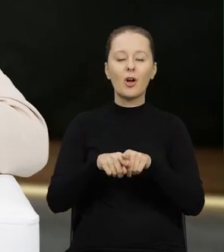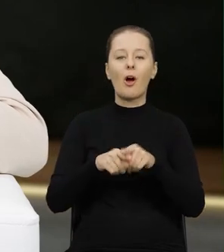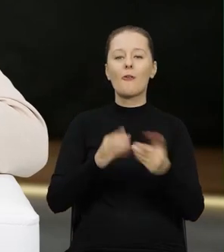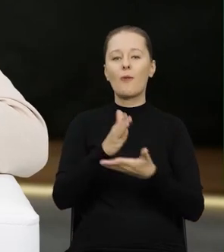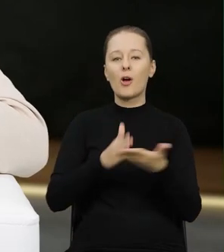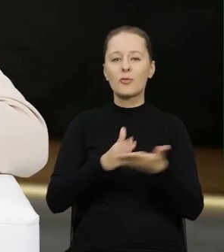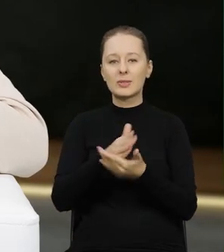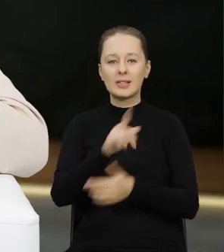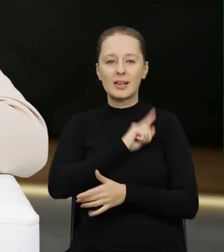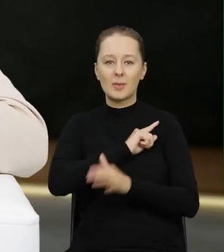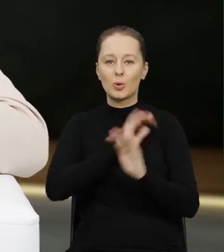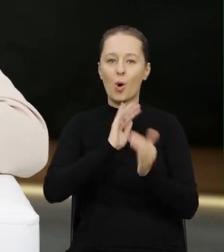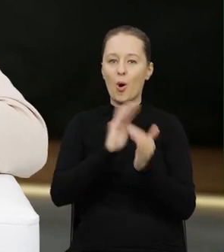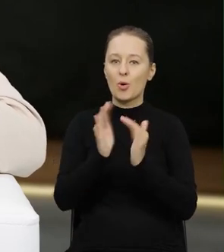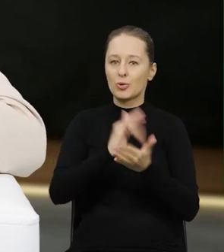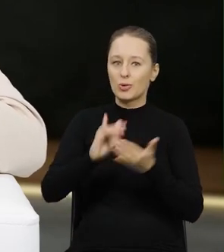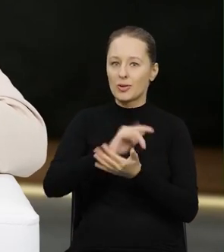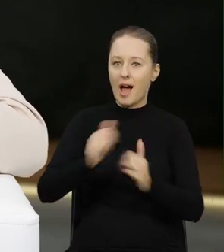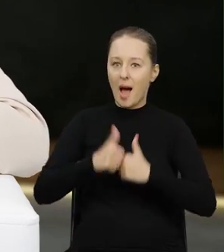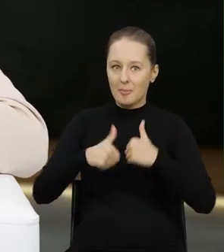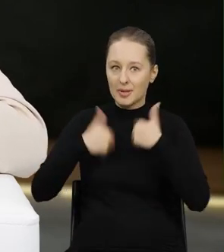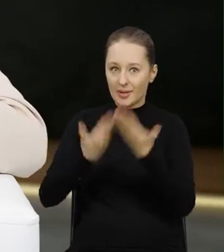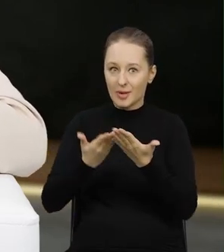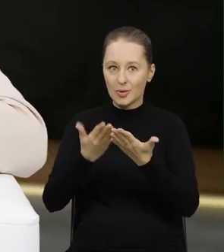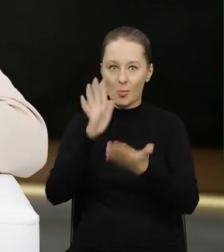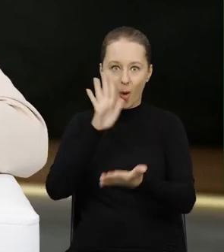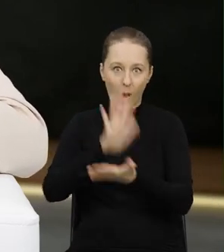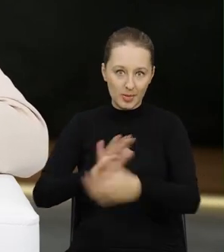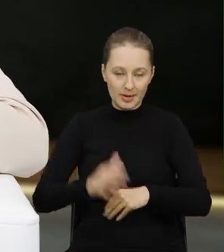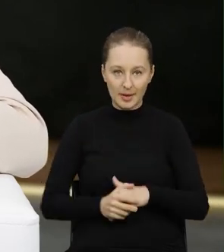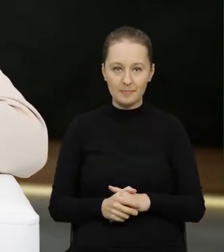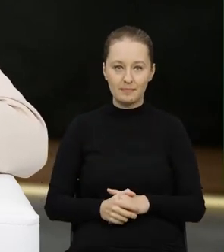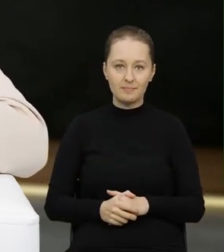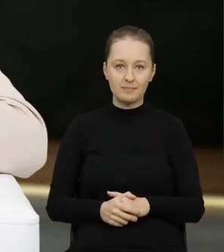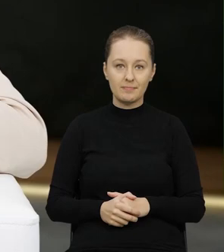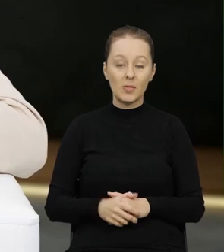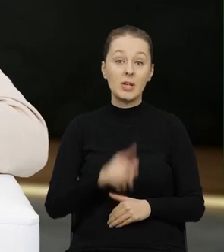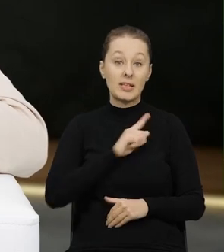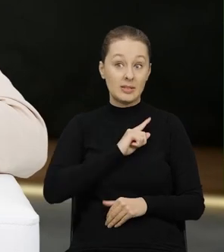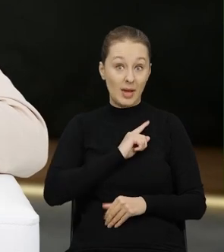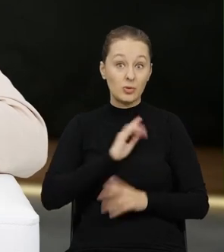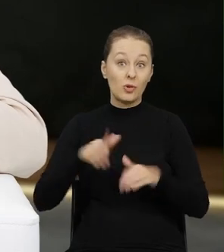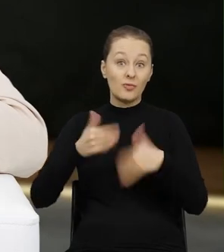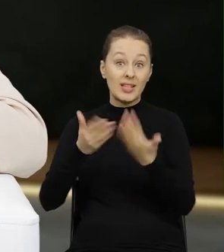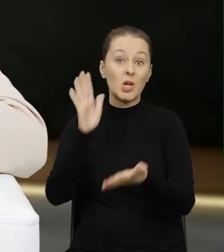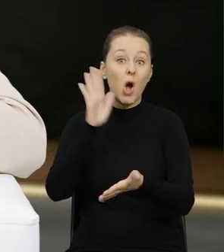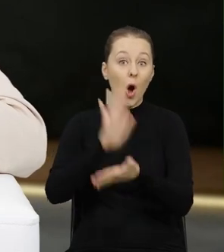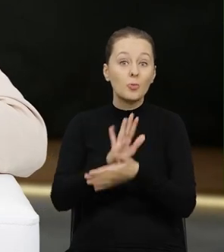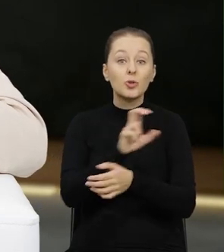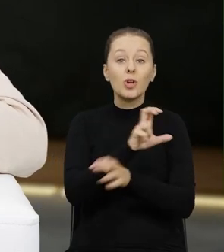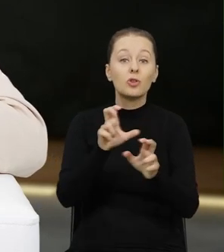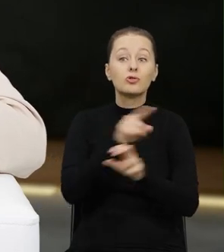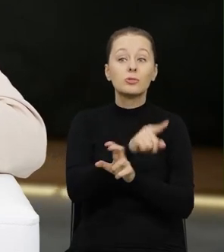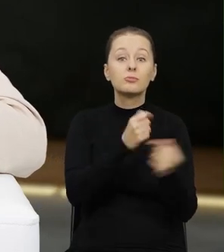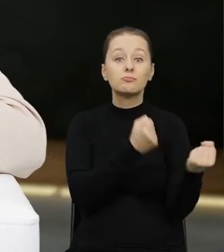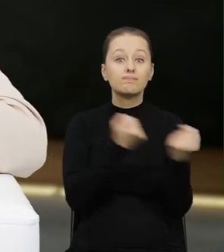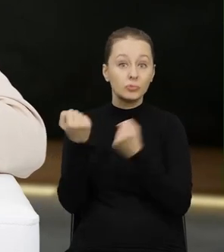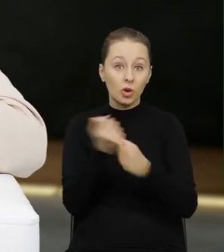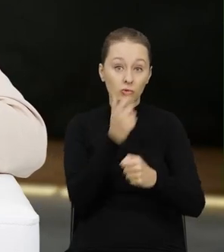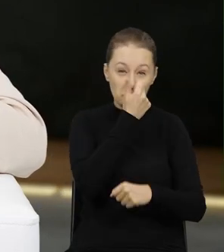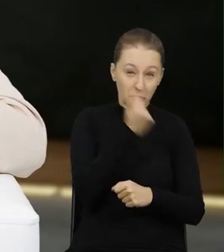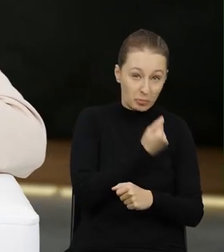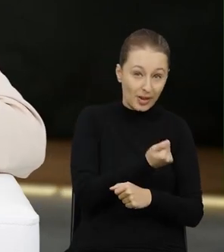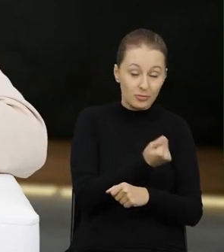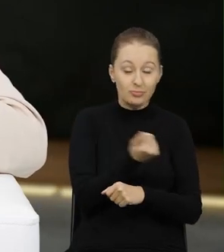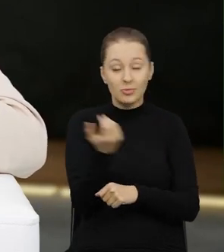Inspektoratu Ochrony Środowiska o wydanie takiej opinii. No tak na roboczo Inspektor Ochrony Środowiska wydaje opinię, czy przewożony towar jest